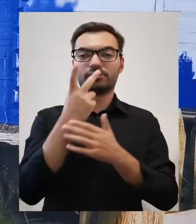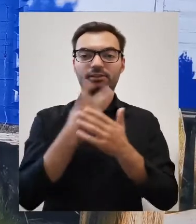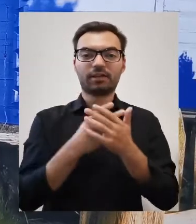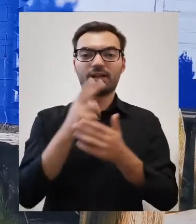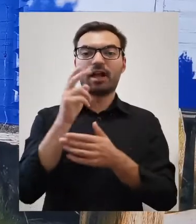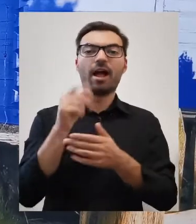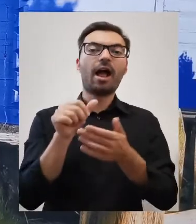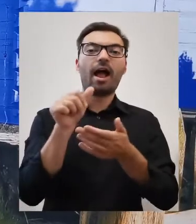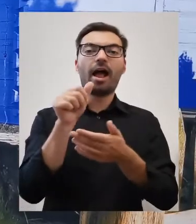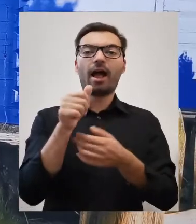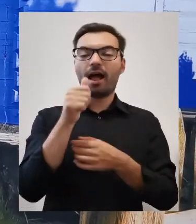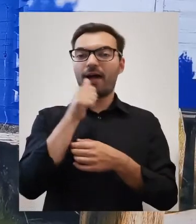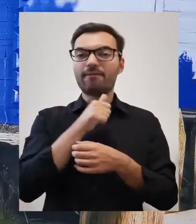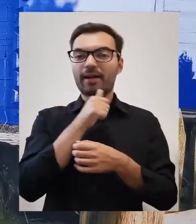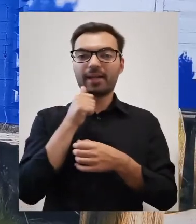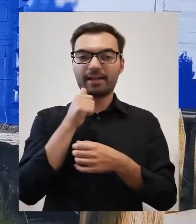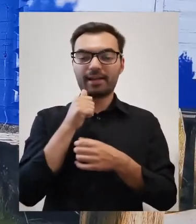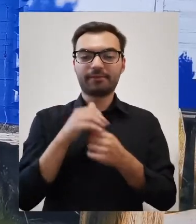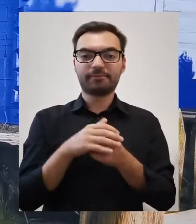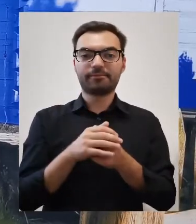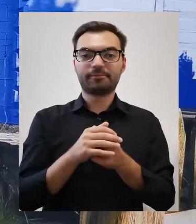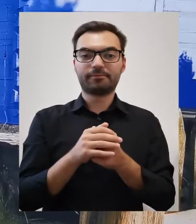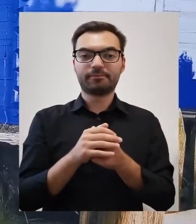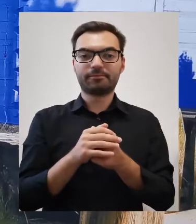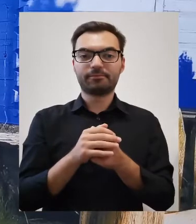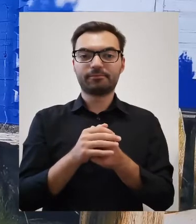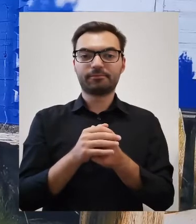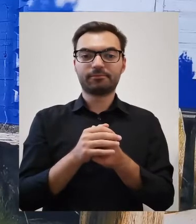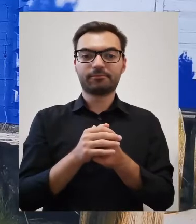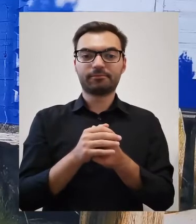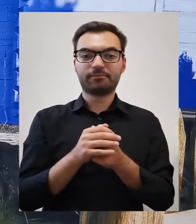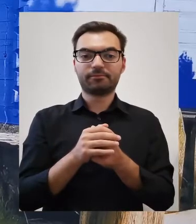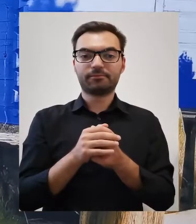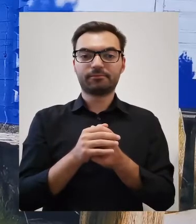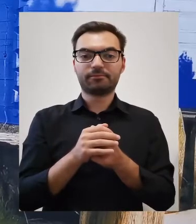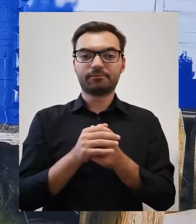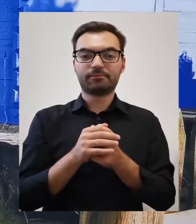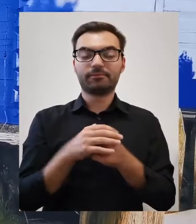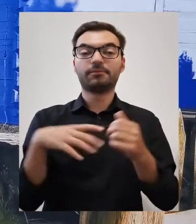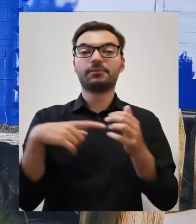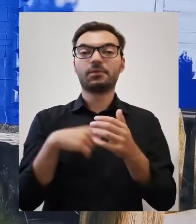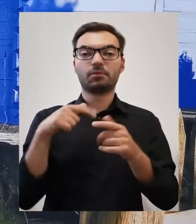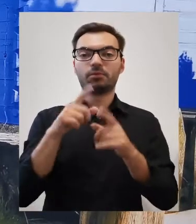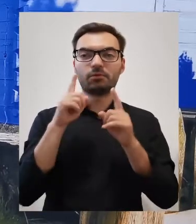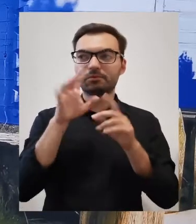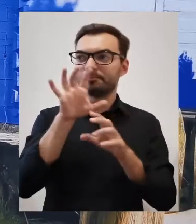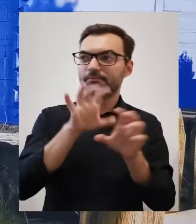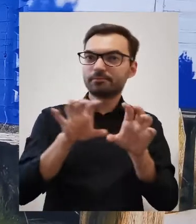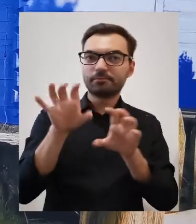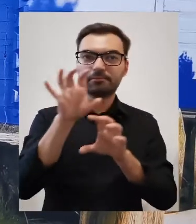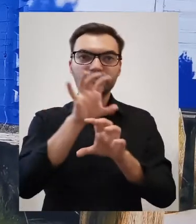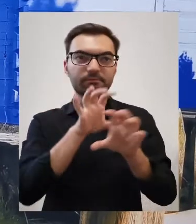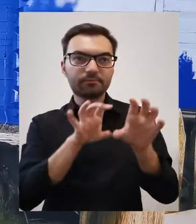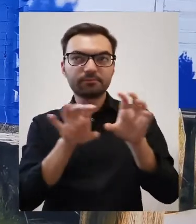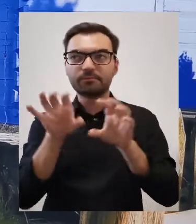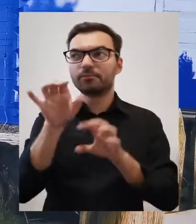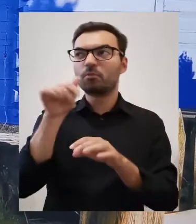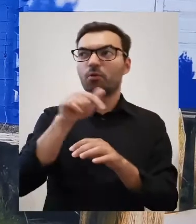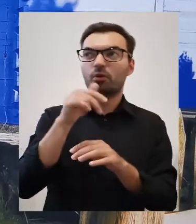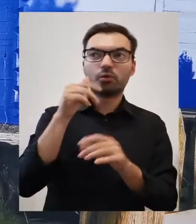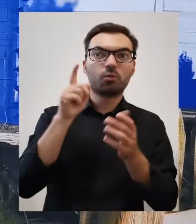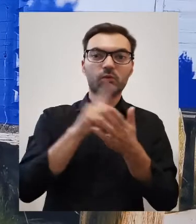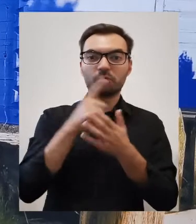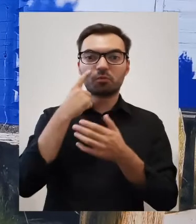czytana jest Ewangelia na ten dzień przeznaczona. I trzeba wtedy uważnie wypatrywać,